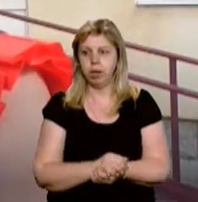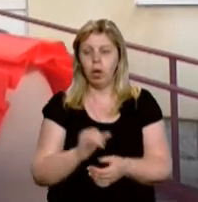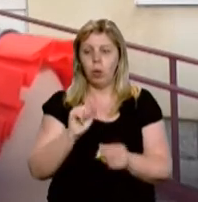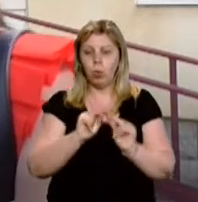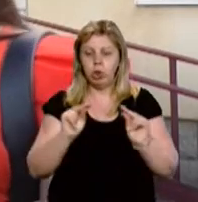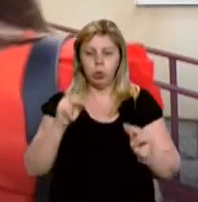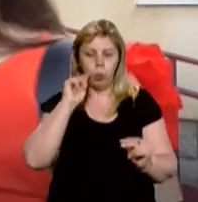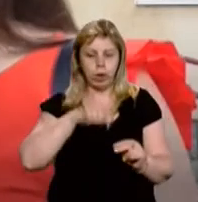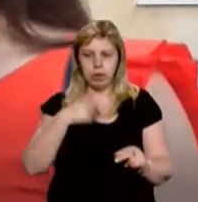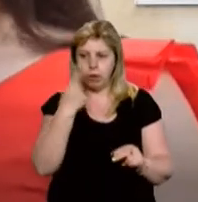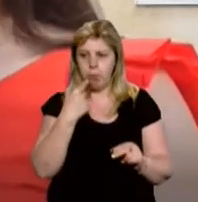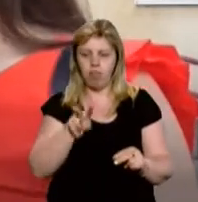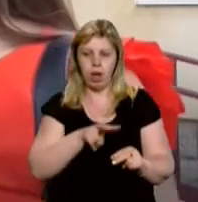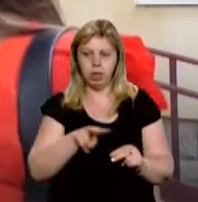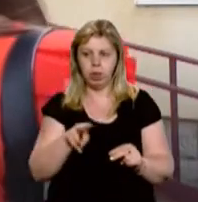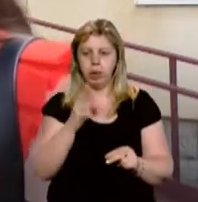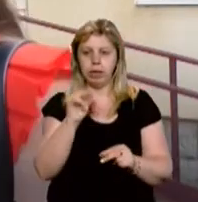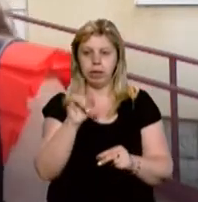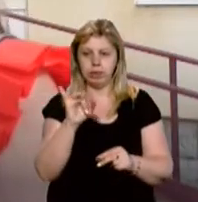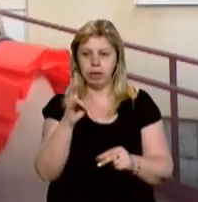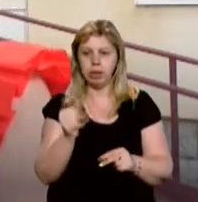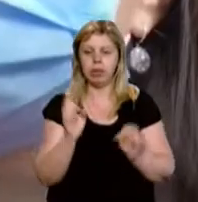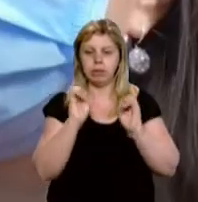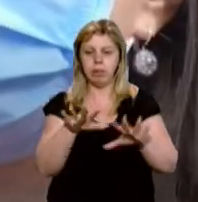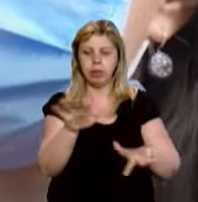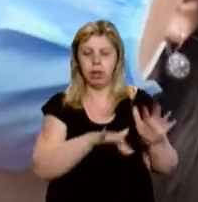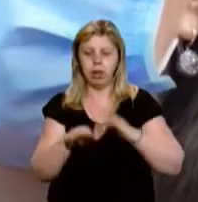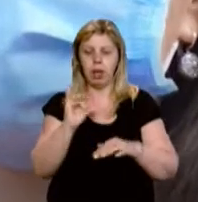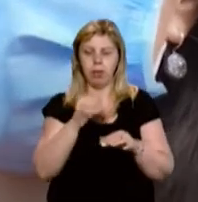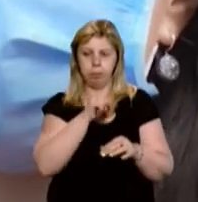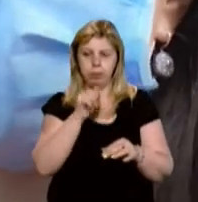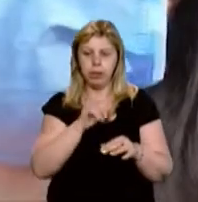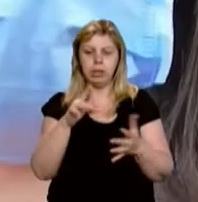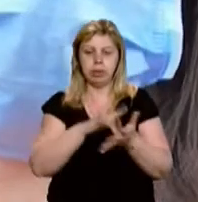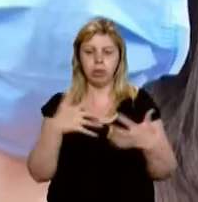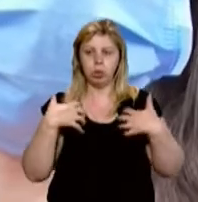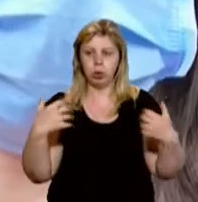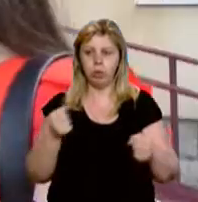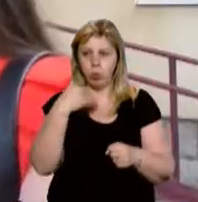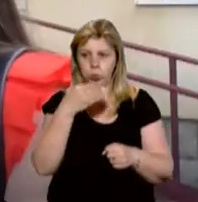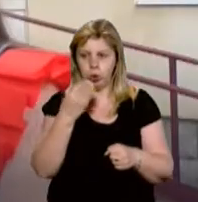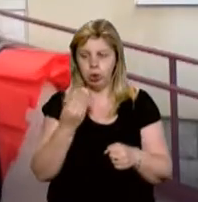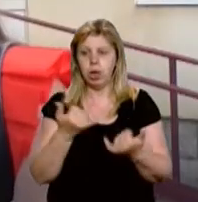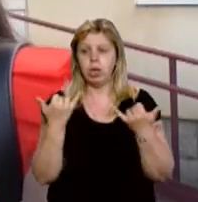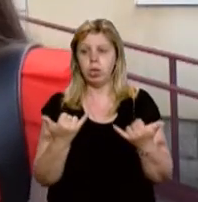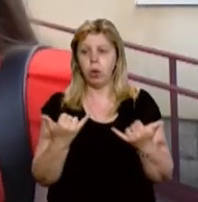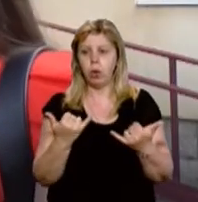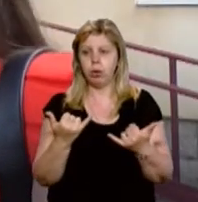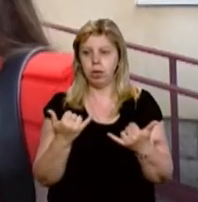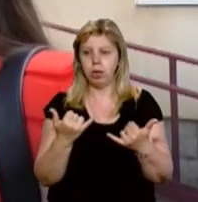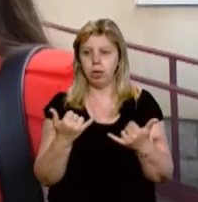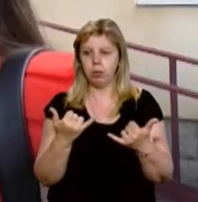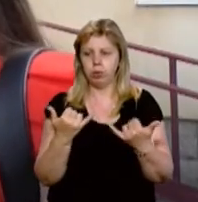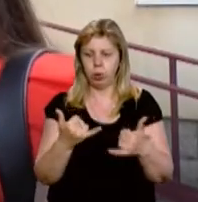Учителька української мови та літератури Христина Ярема прийшла здавати ІФА-аналіз до Центру здоров'я в Ужгороді. Сьогодні відбувається